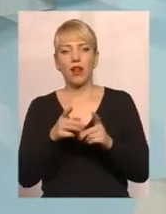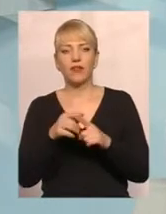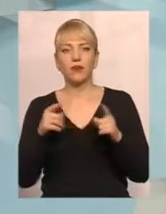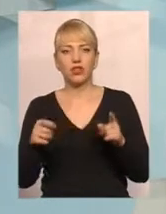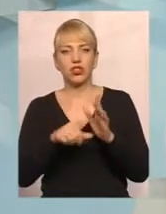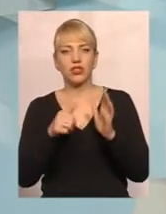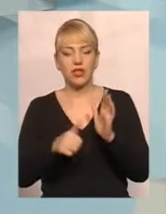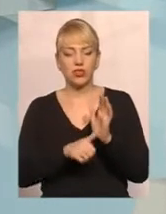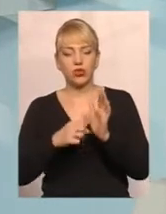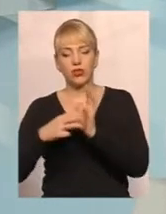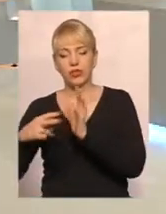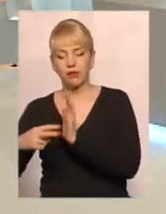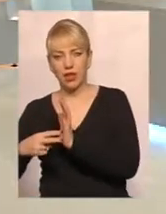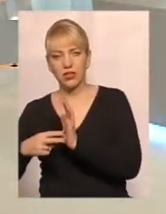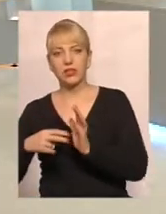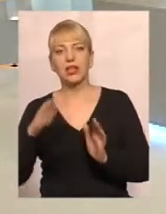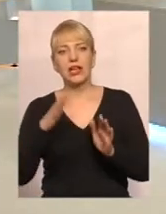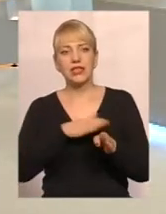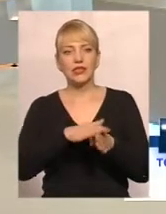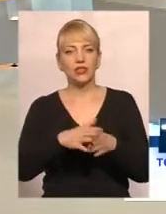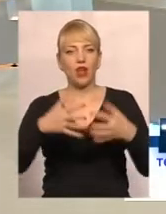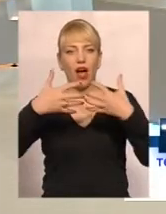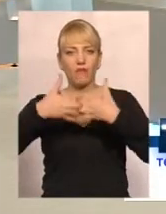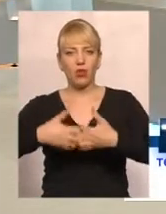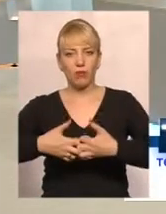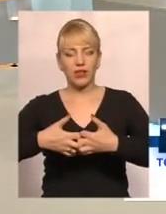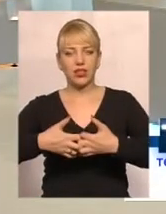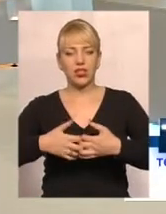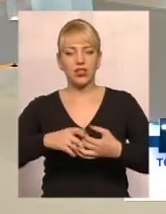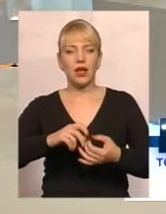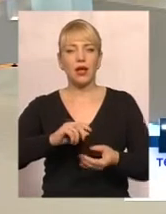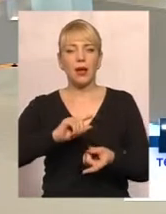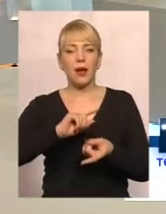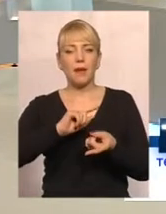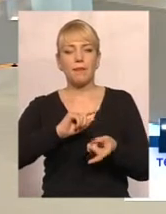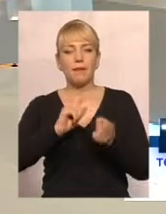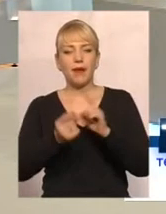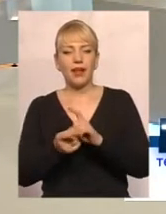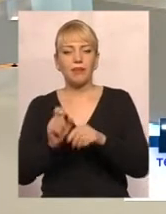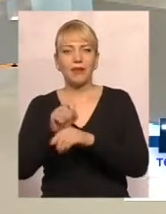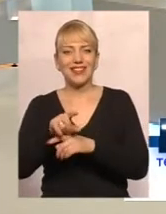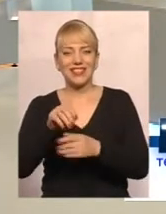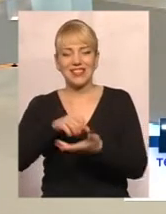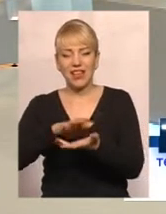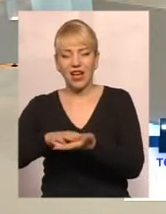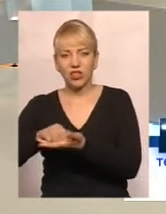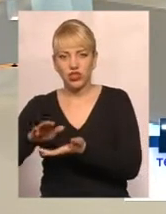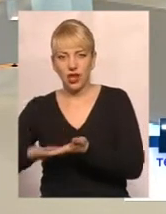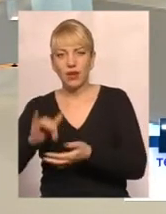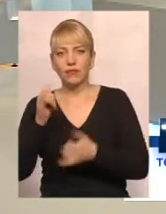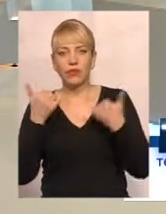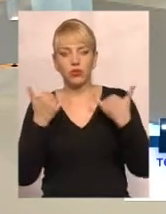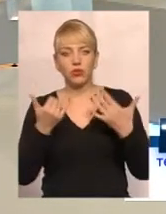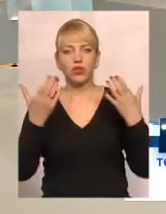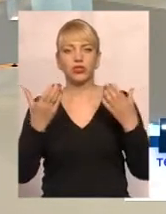2016-2017 року здійснюється автоматичне перепризначення субсидії. Тому на сьогоднішній